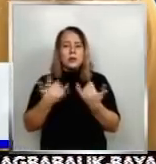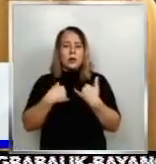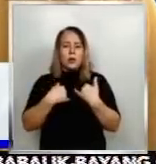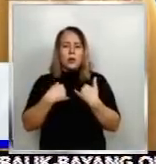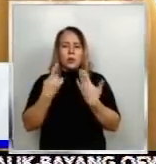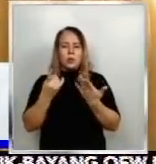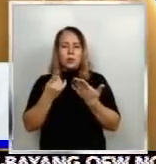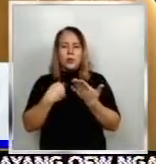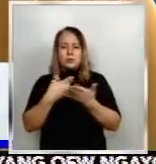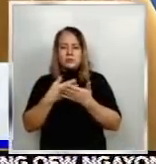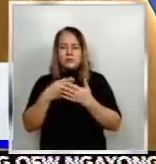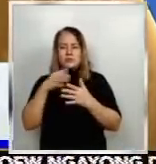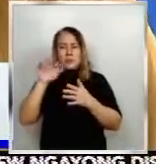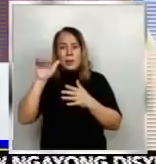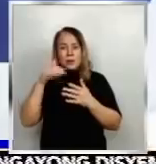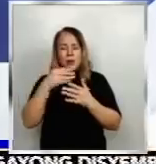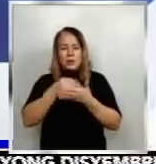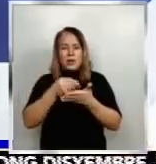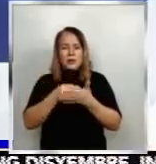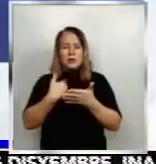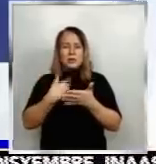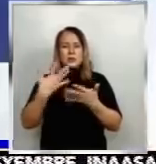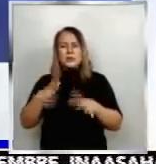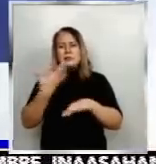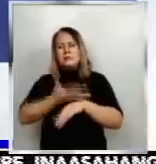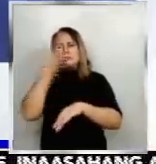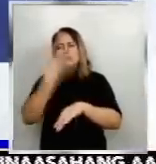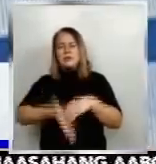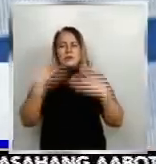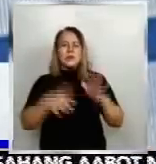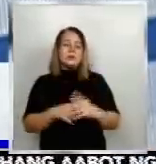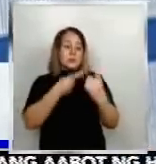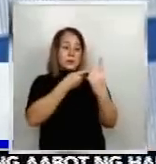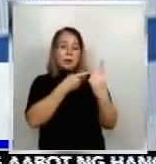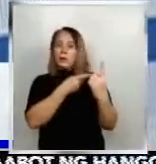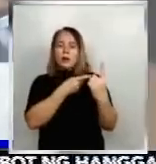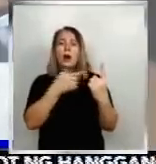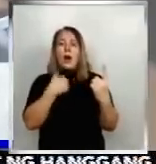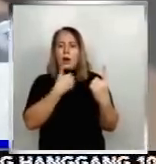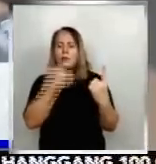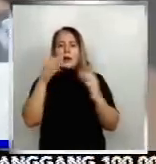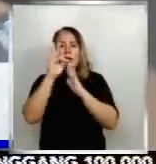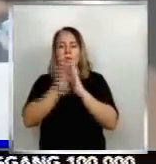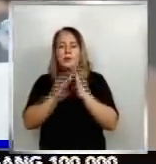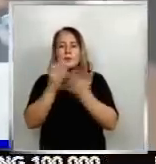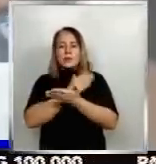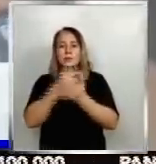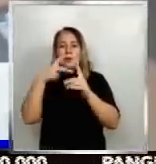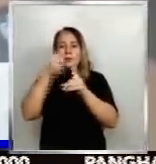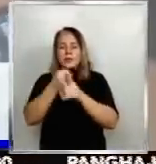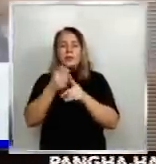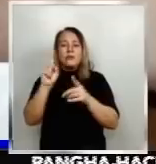na ba ito? Kasi nag-goyo na tayo eh. Hindi nag-iisa si Eugenio. May Facebook page na nga ng mga biktimang nakunan ng